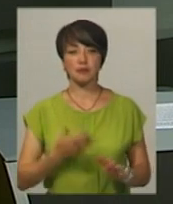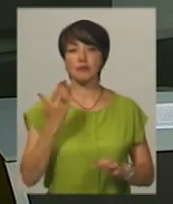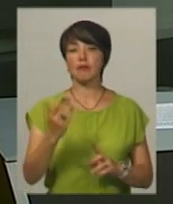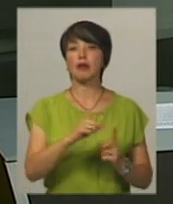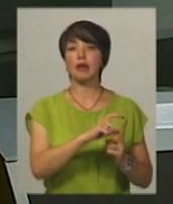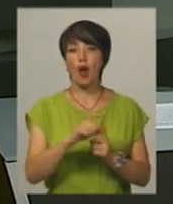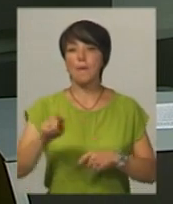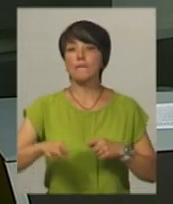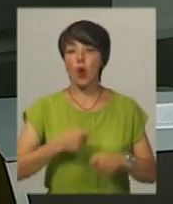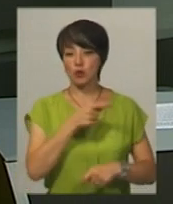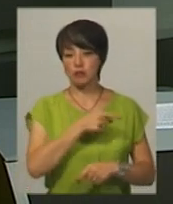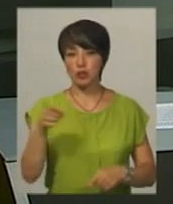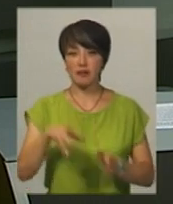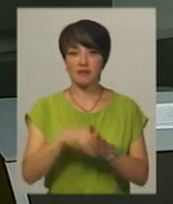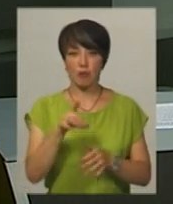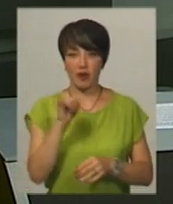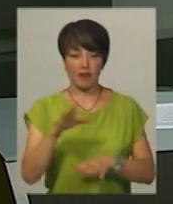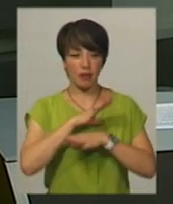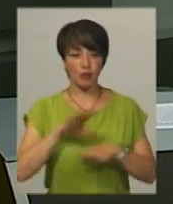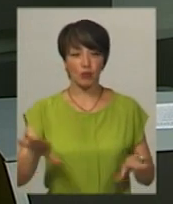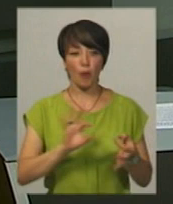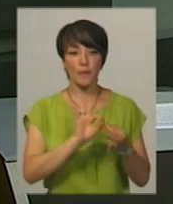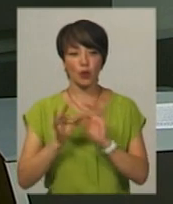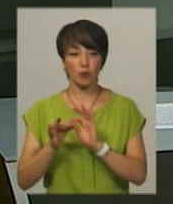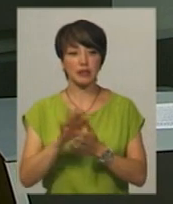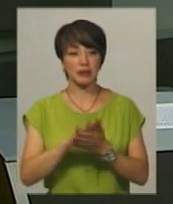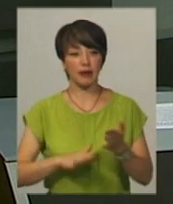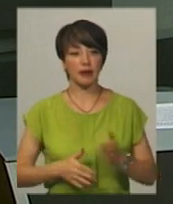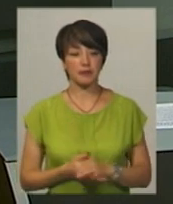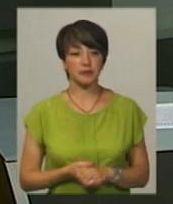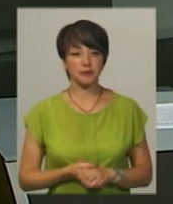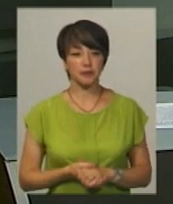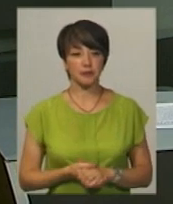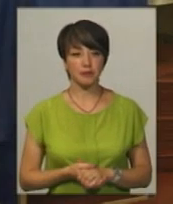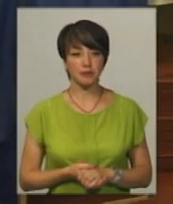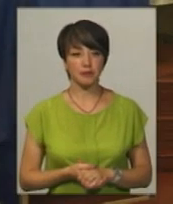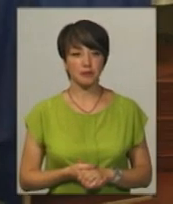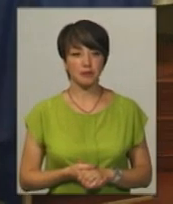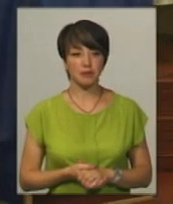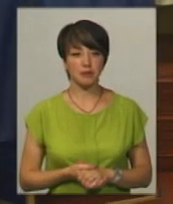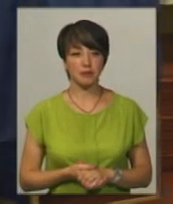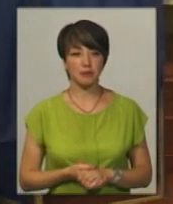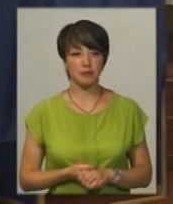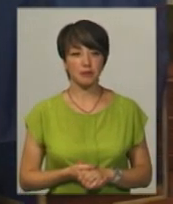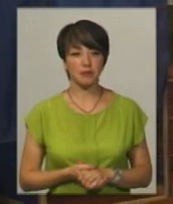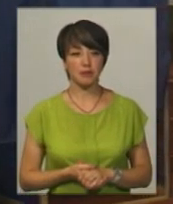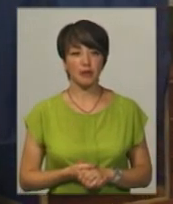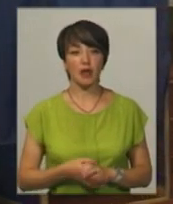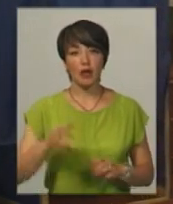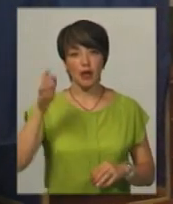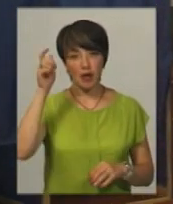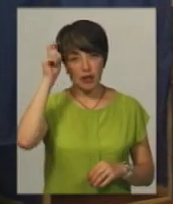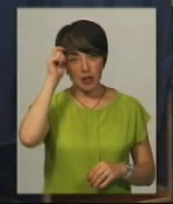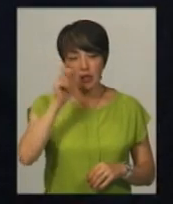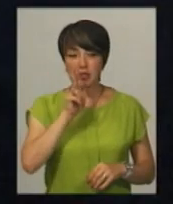його словами, порушень під час голосування не виявлено. Подробиці у сюжеті Михайла Жили. Мар'ян Смолінський відбуває